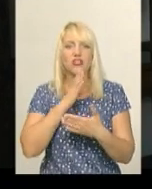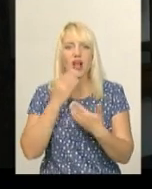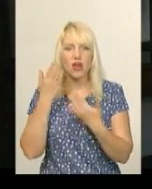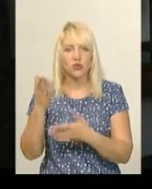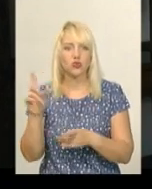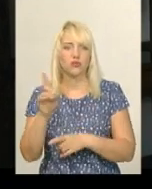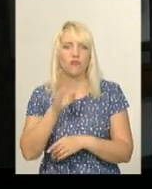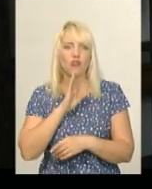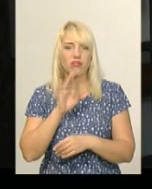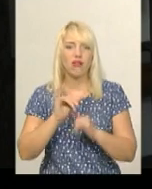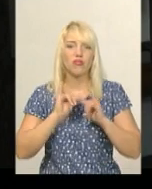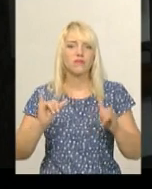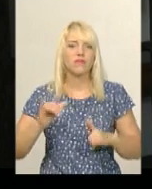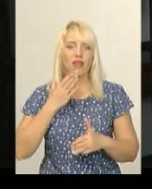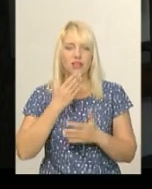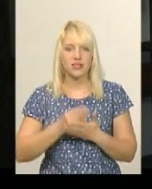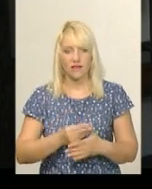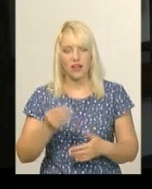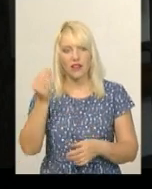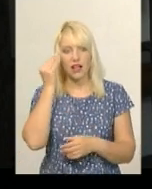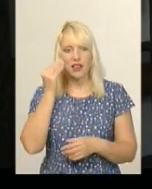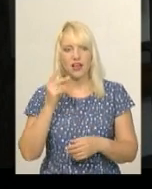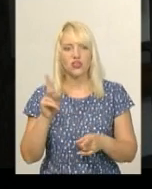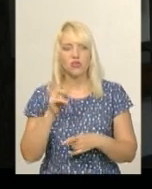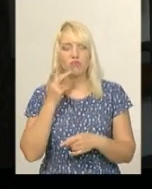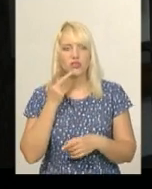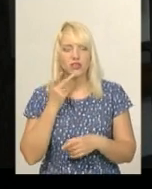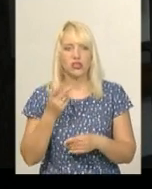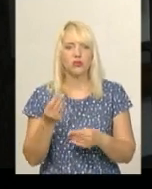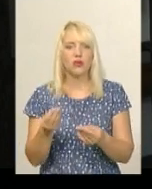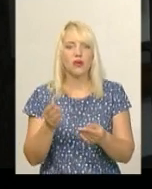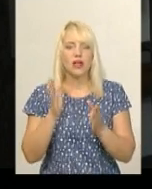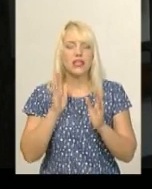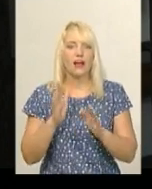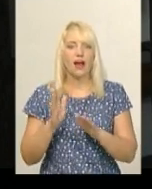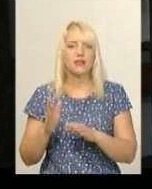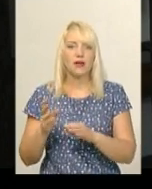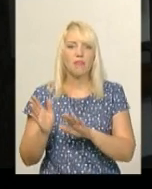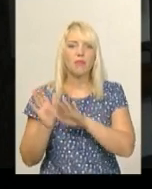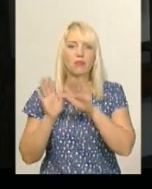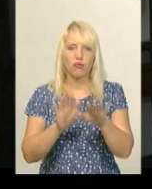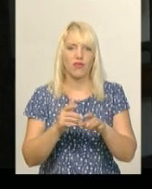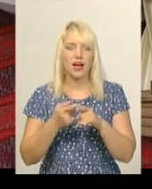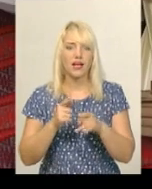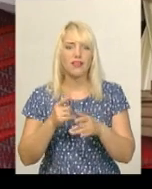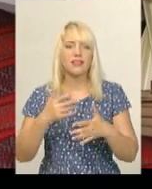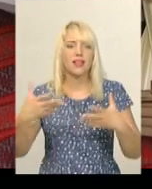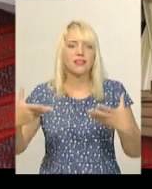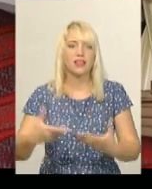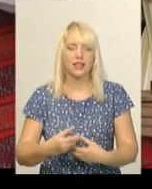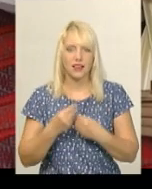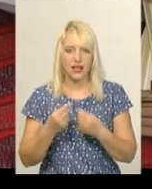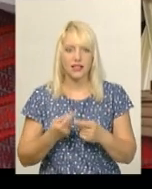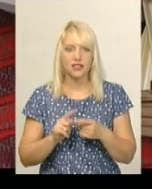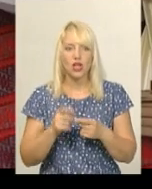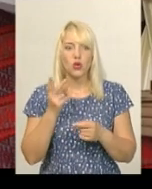буде постійно приходить натхнення, хай їй допомагають рідні, близькі і, звичайно, друзі по Перу. Це друга збірка